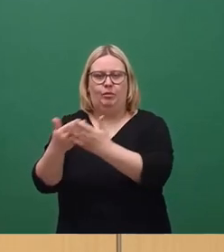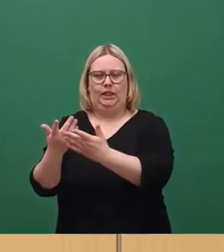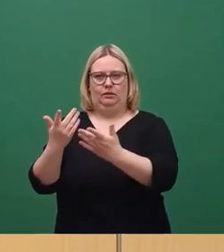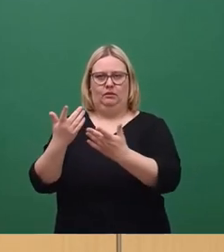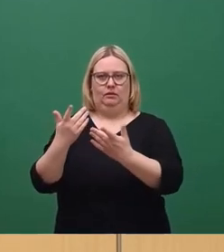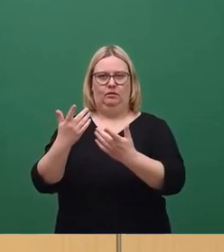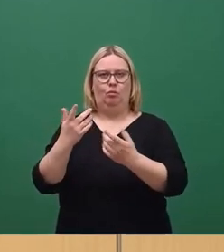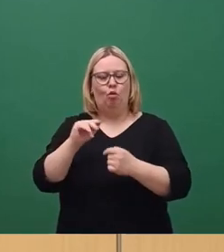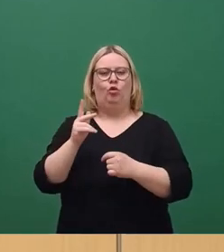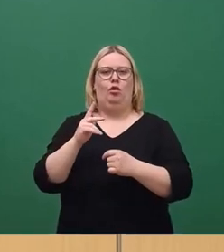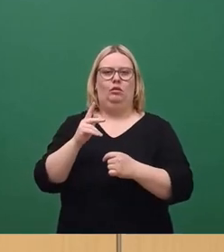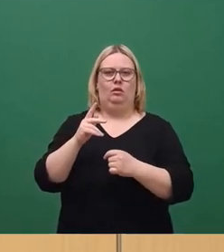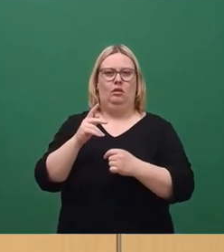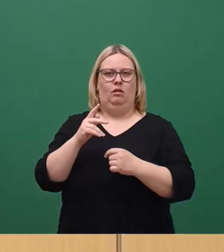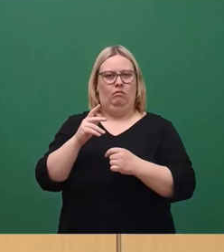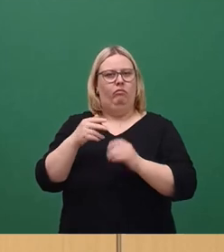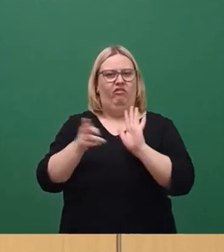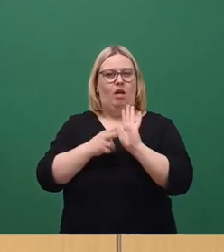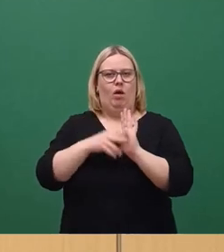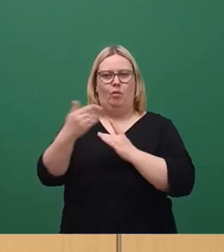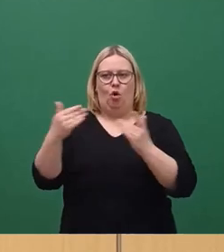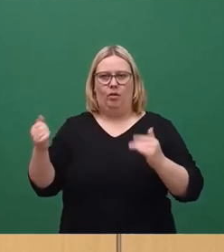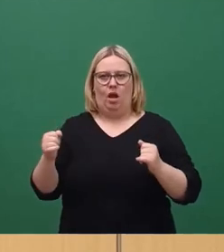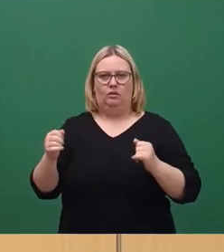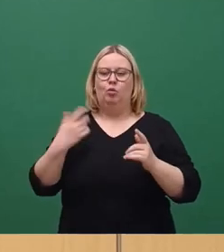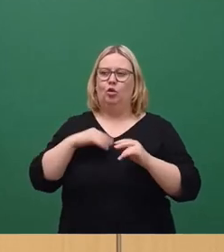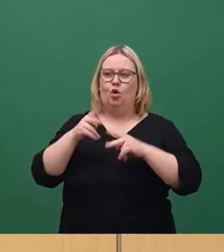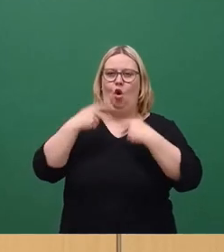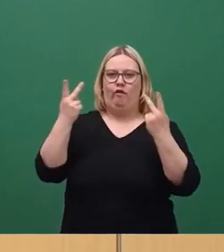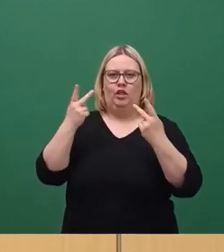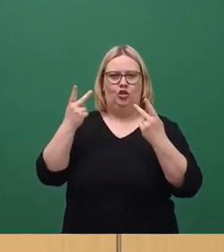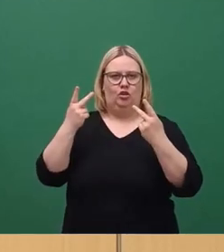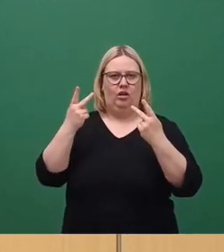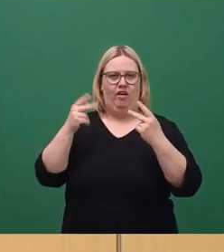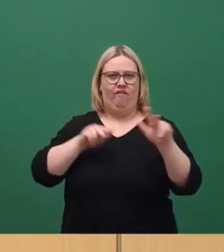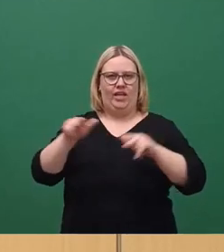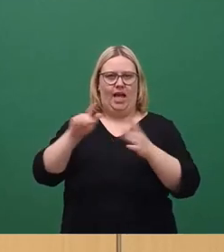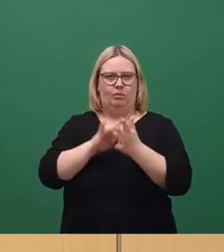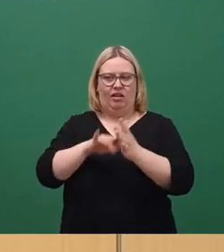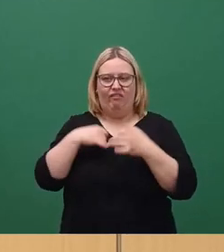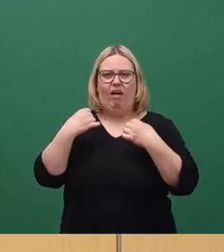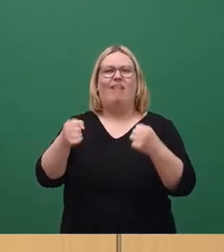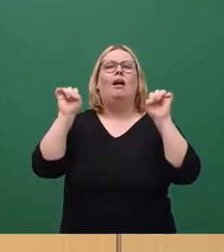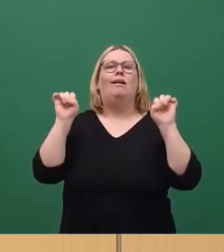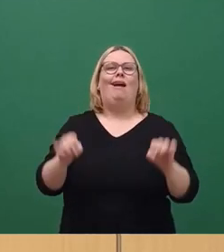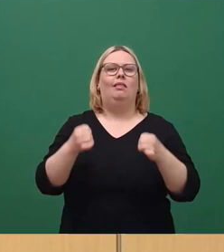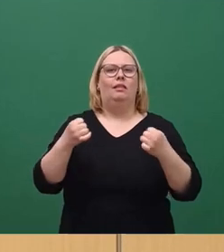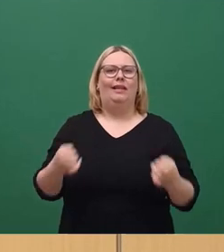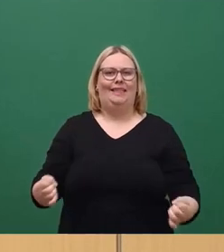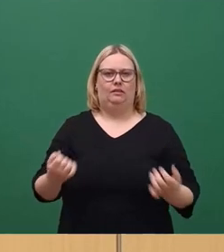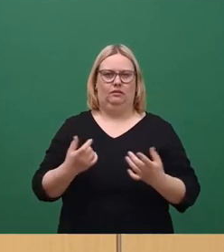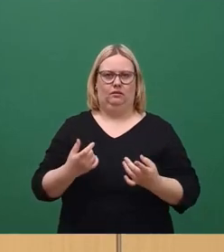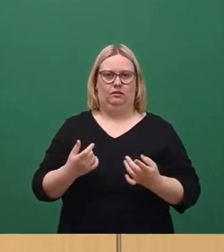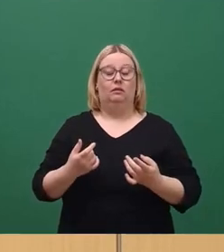eine Beförderung zu erhalten, die eben nicht mit den öffentlichen Verkehrsmitteln fahren können. Es ist